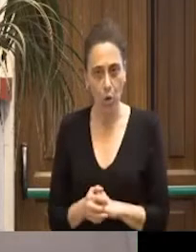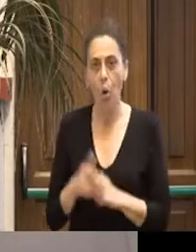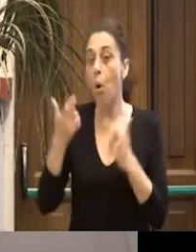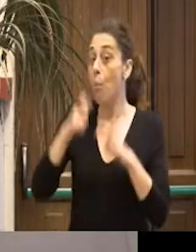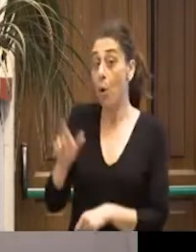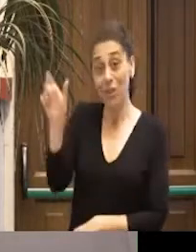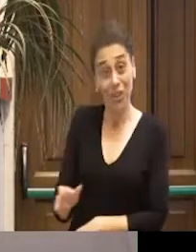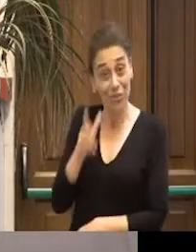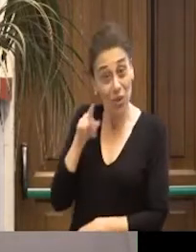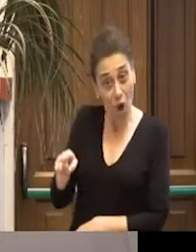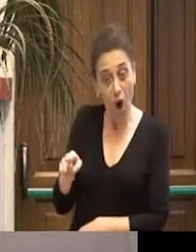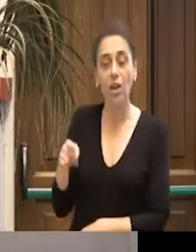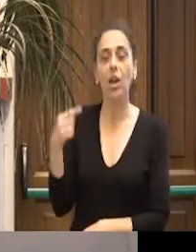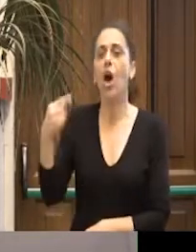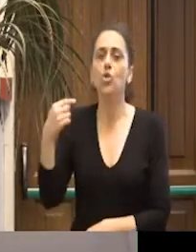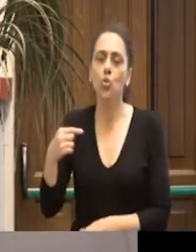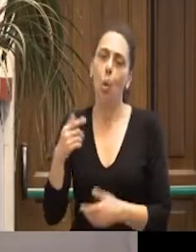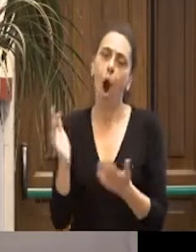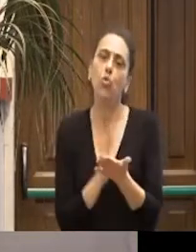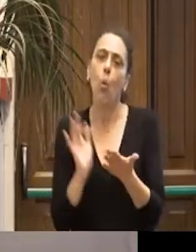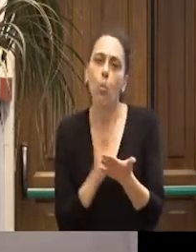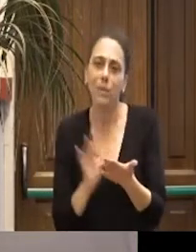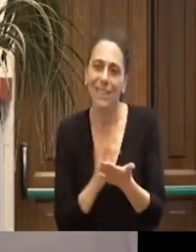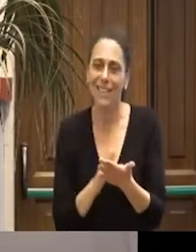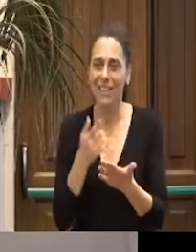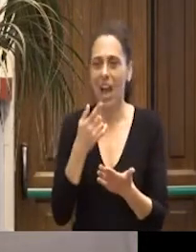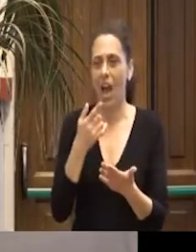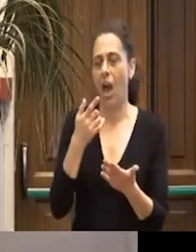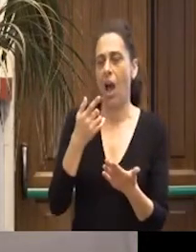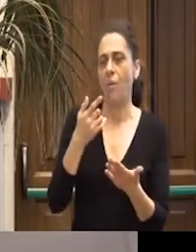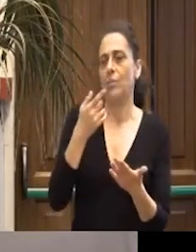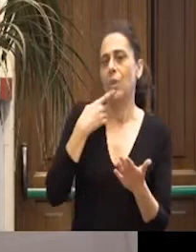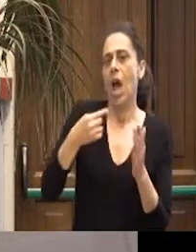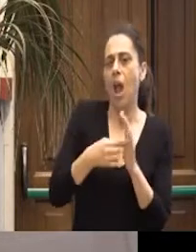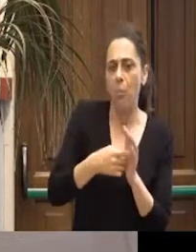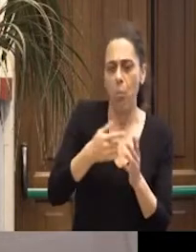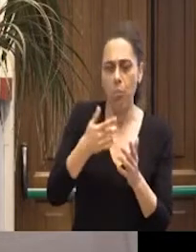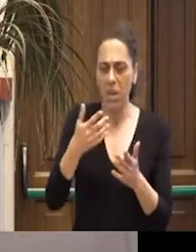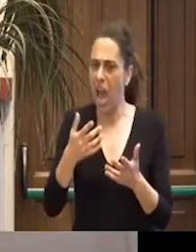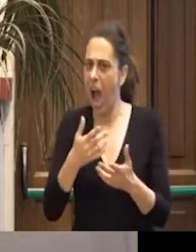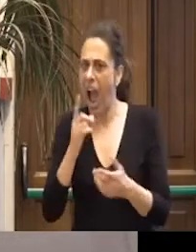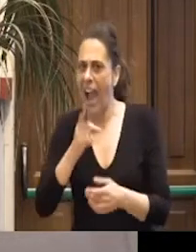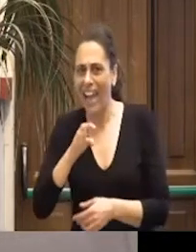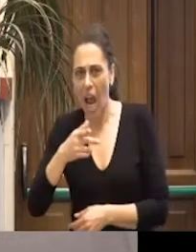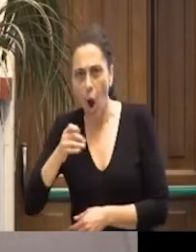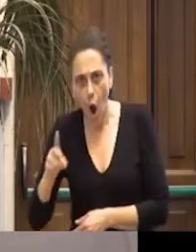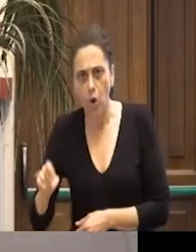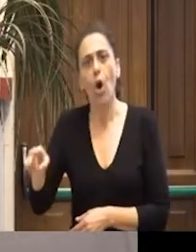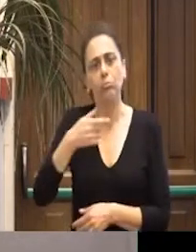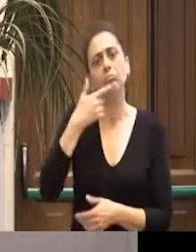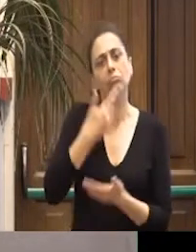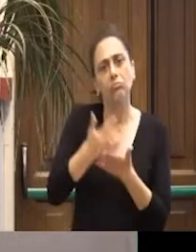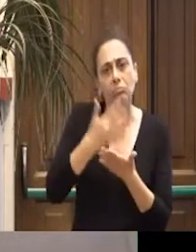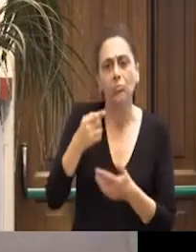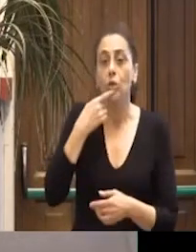perché aveva raccontato all'interno della rubrica di Repubblica, della concita di Gregorio, parlando proprio della UISP e dicendo io appena